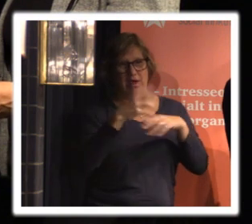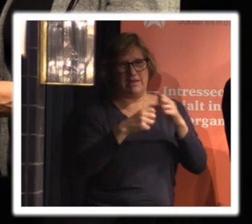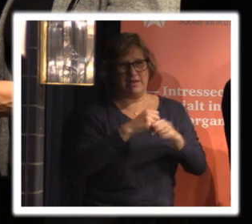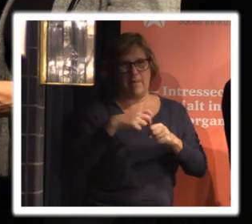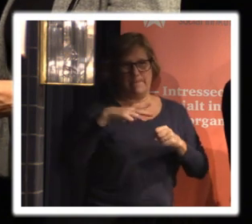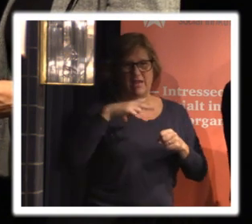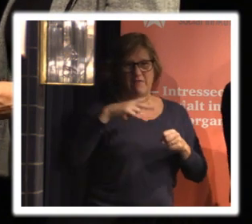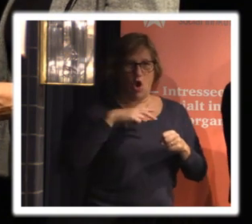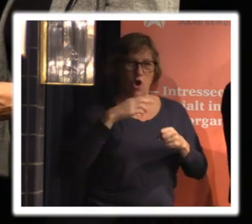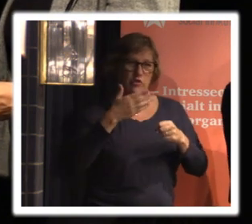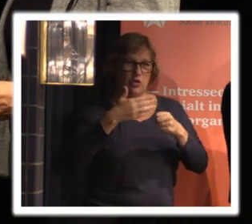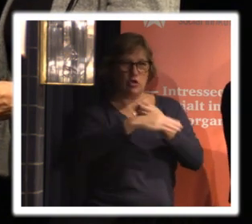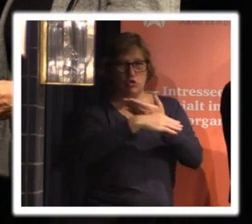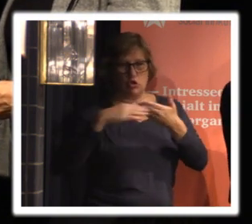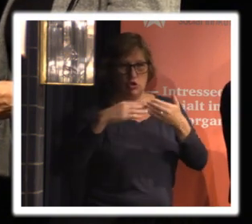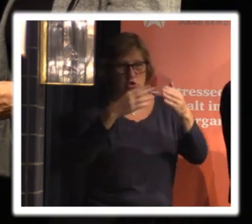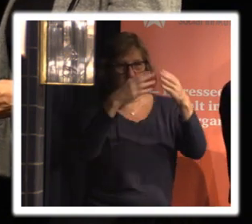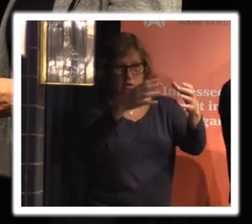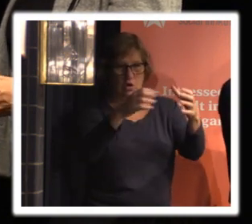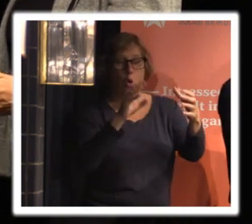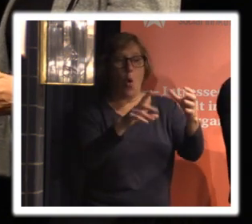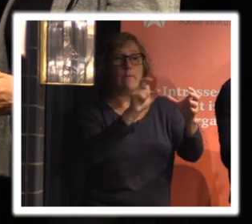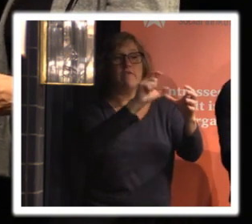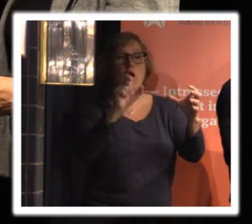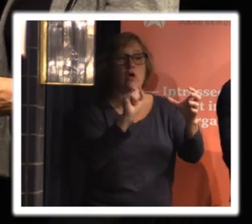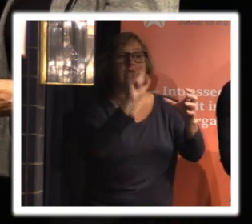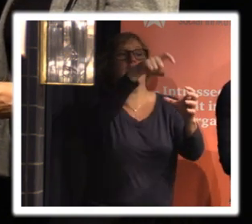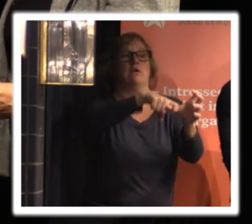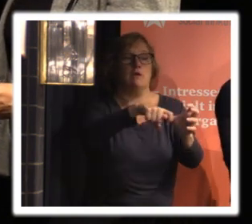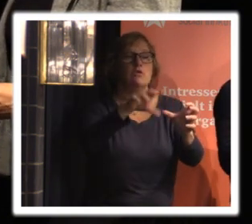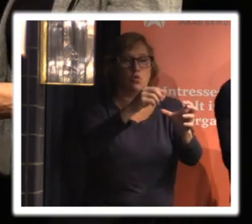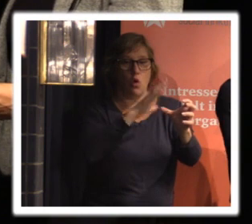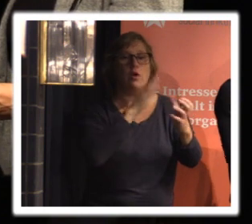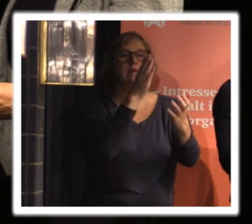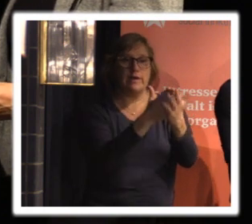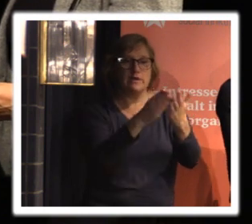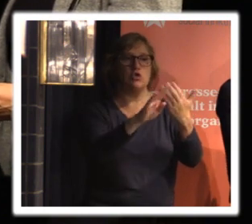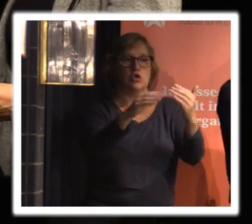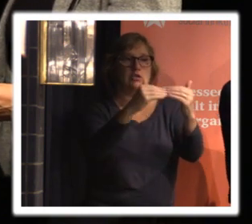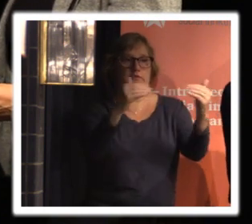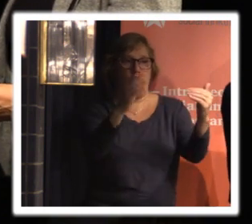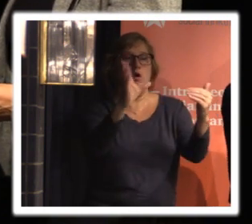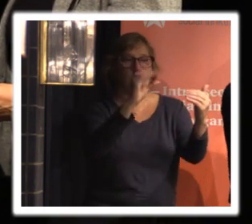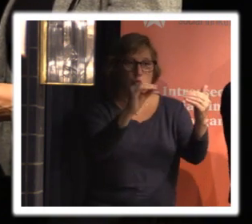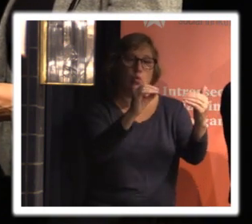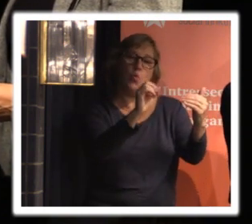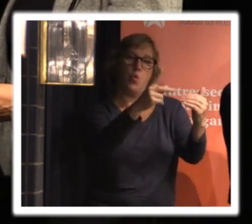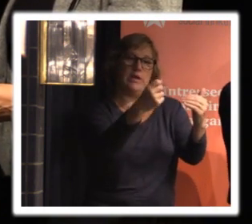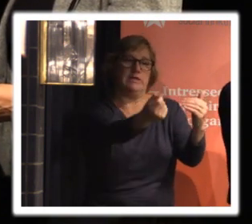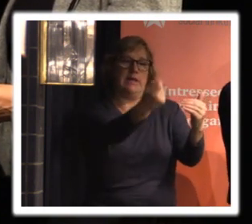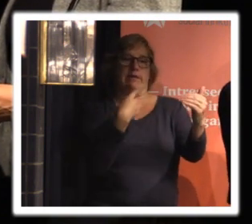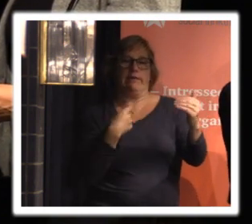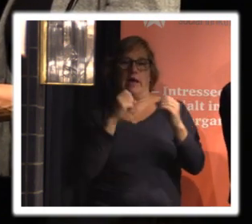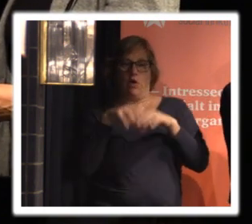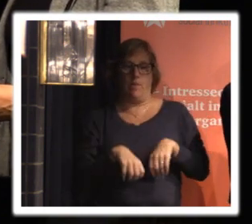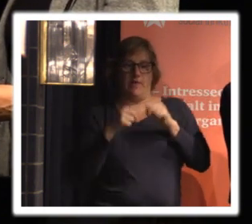företagen som är anslutna dit de har en sån korrekt skyddsnivå så att där är det okej att skicka uppgifter i de